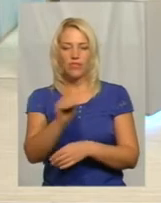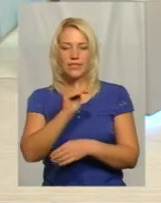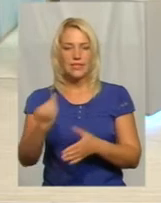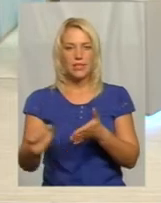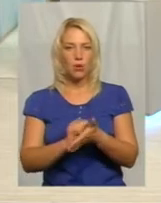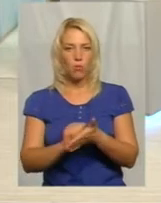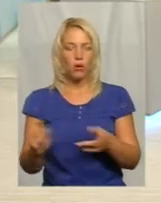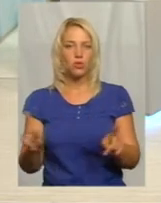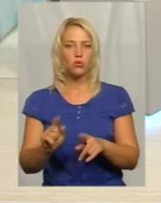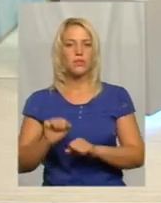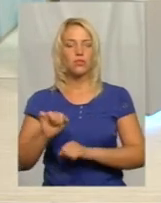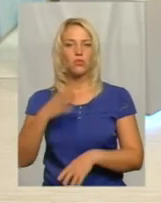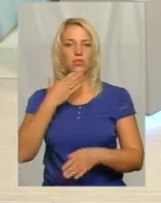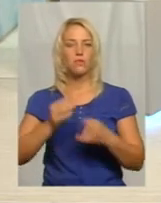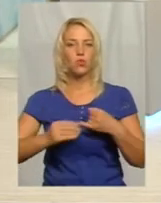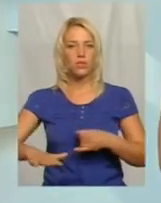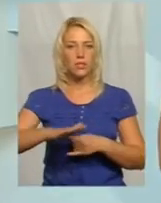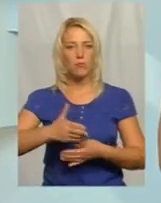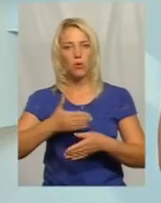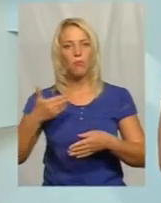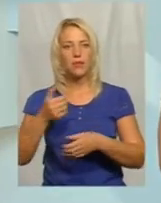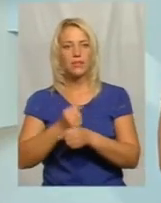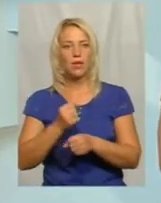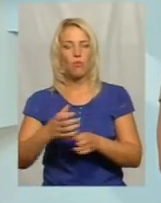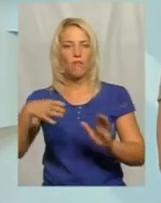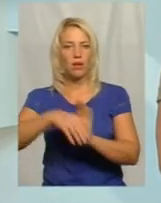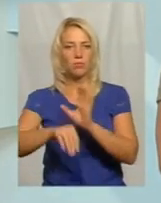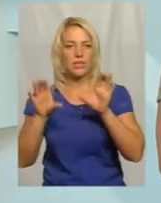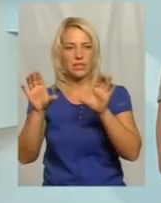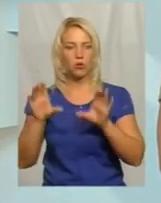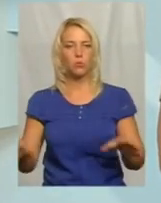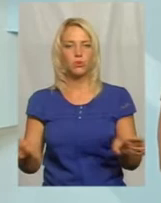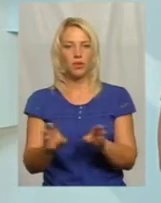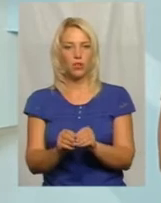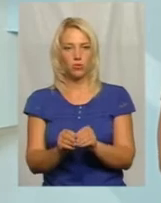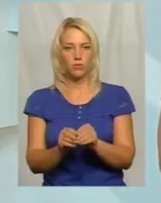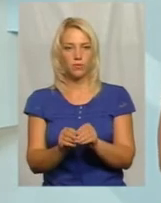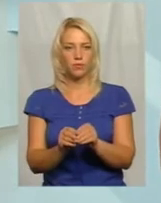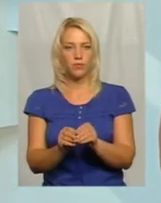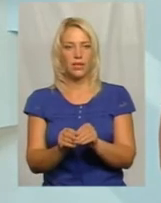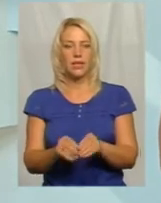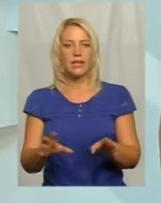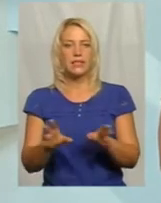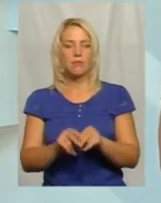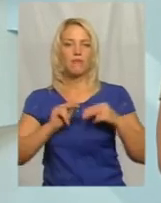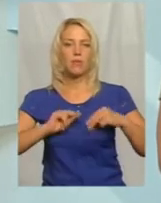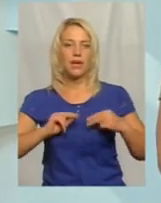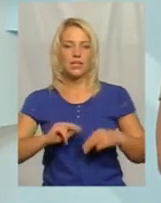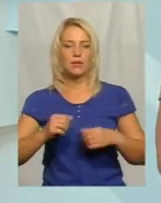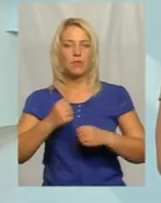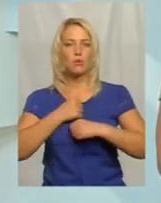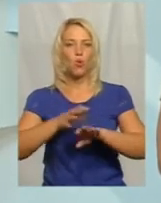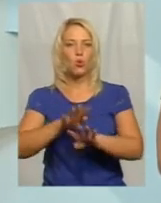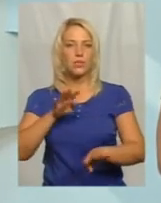того, щоб захищати свою землю. Ми діємо в рамках закона, разом з співпраці з Збройними силами